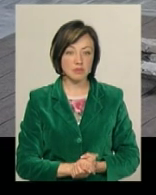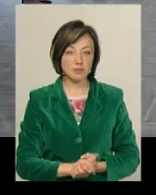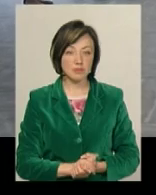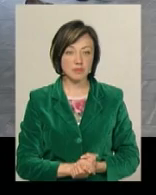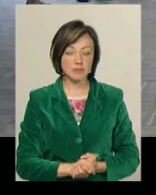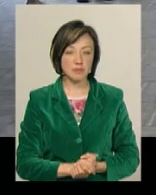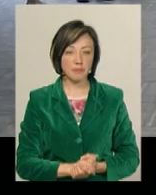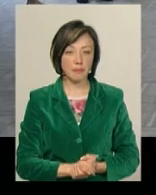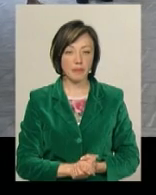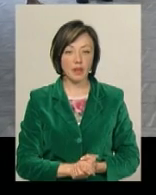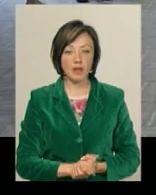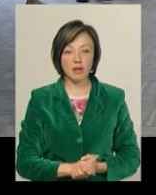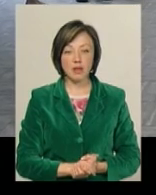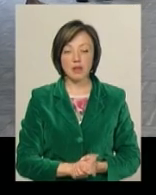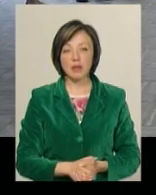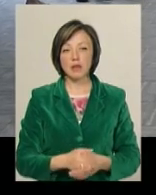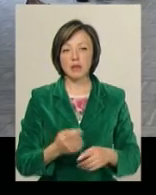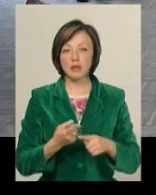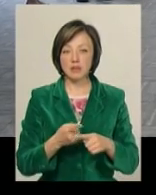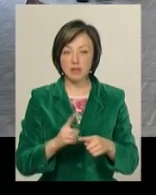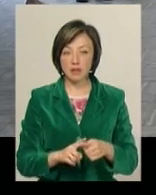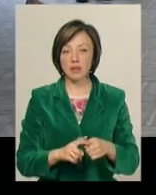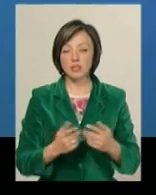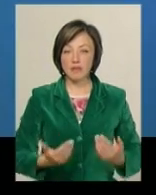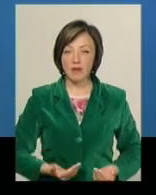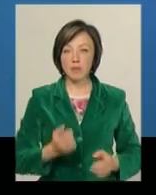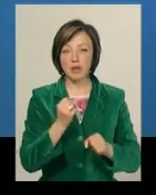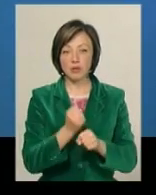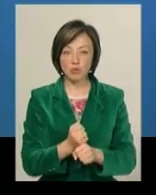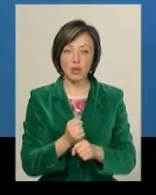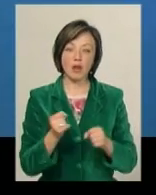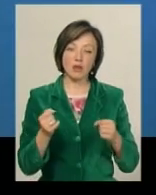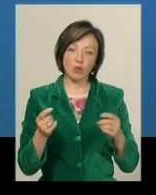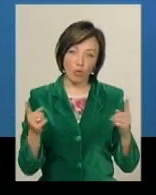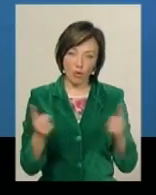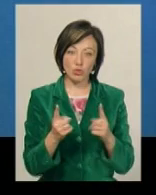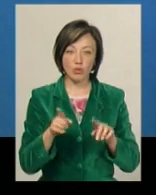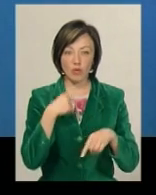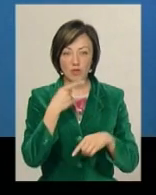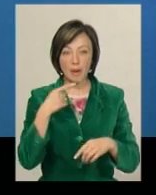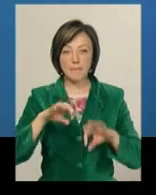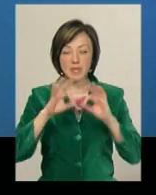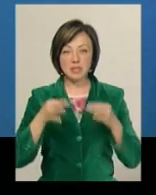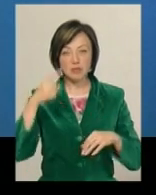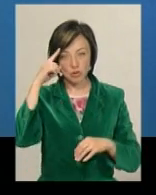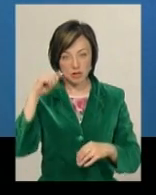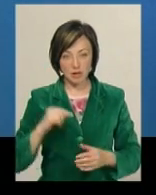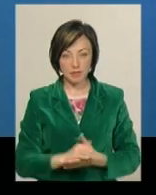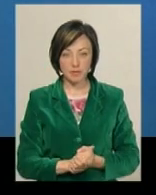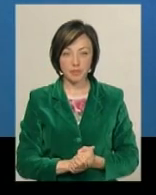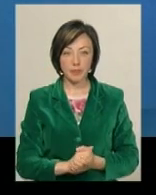Живе, працює, провокує, мало говорить і жваво експериментує. Так коротко про художника говорить мистецтвознавиця Аніта Немет.